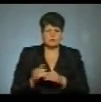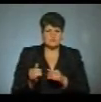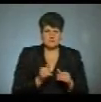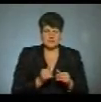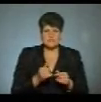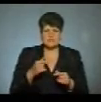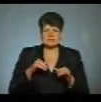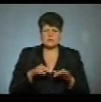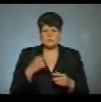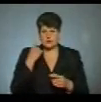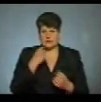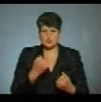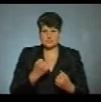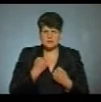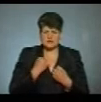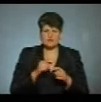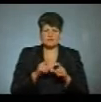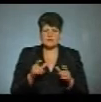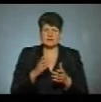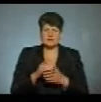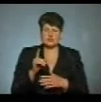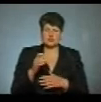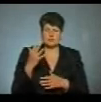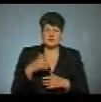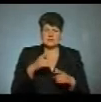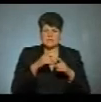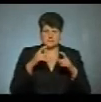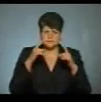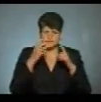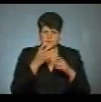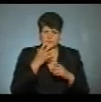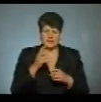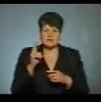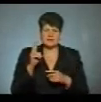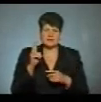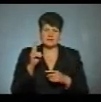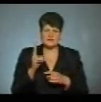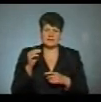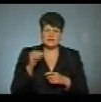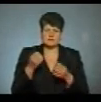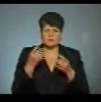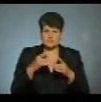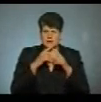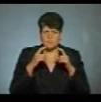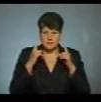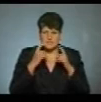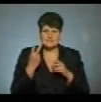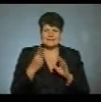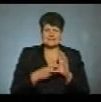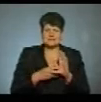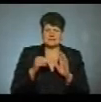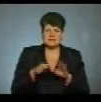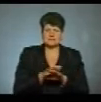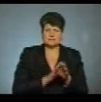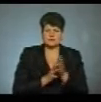засобами індивідуального захисту. У закладі є 150 респіраторних масок і 2000 звичайних медичних масок, 7000 пар